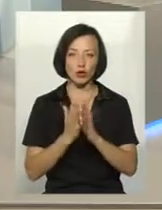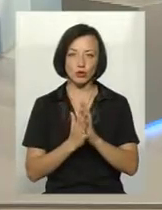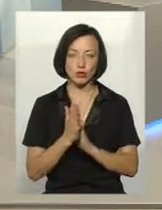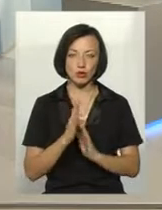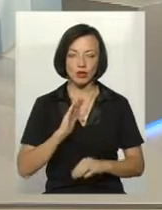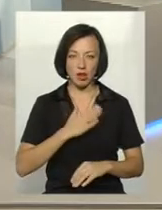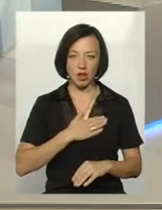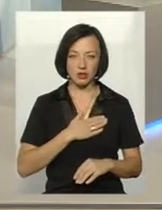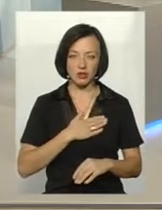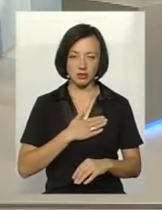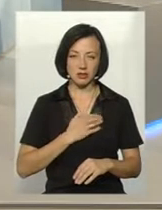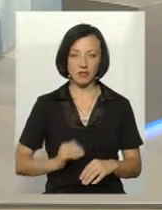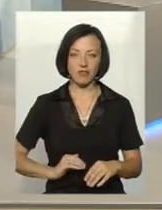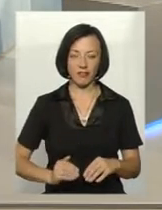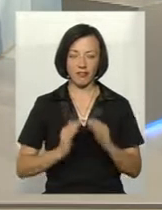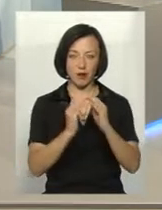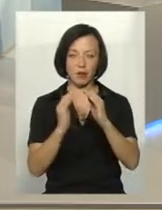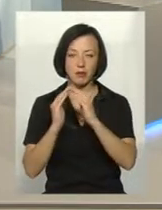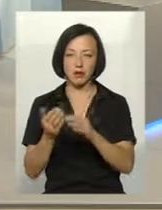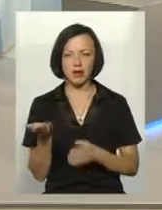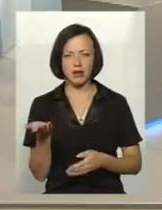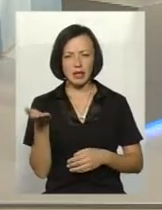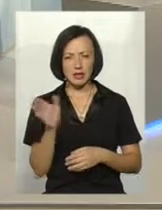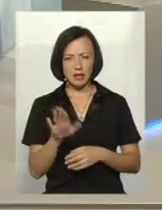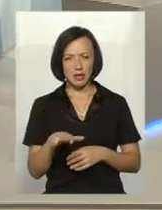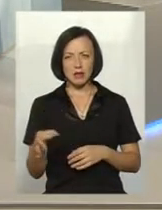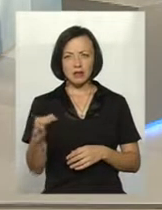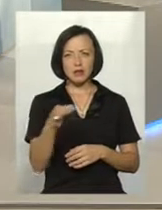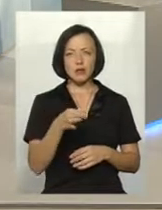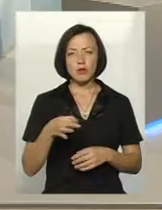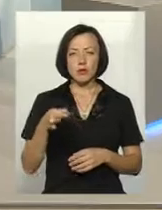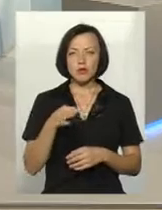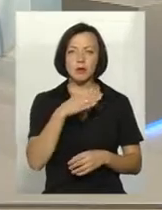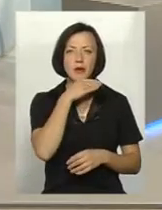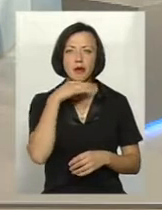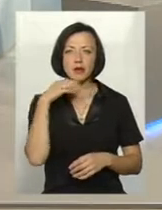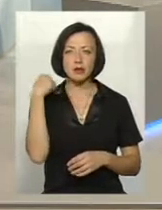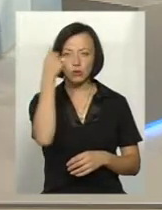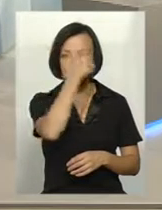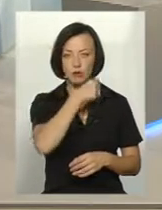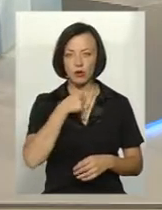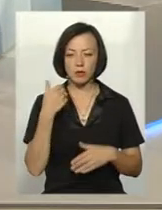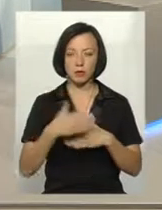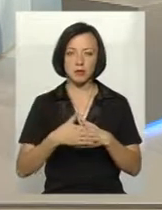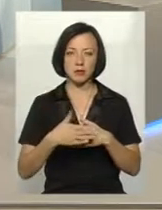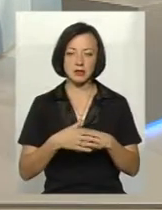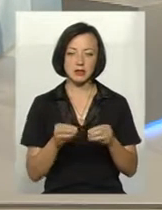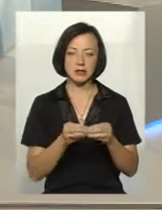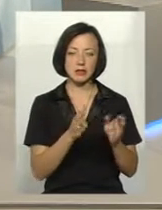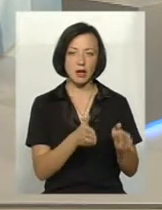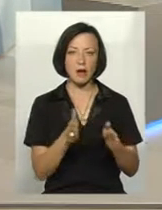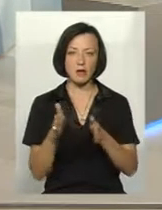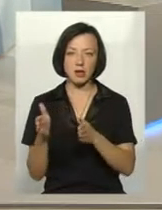фермери їхня кількість в області вже багато років приблизно стабільна